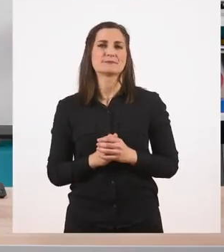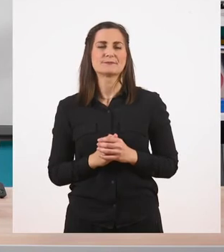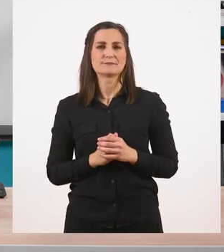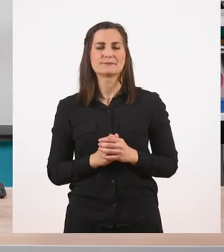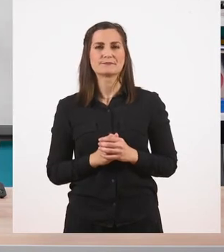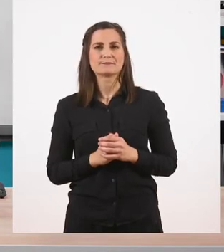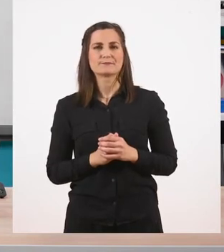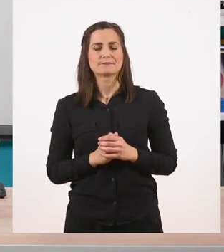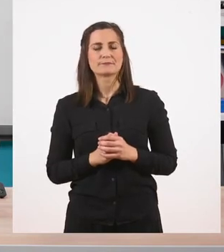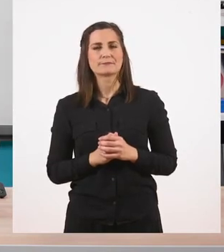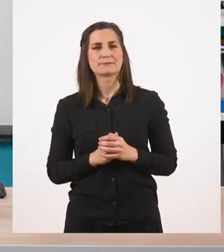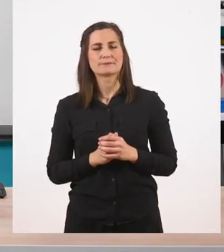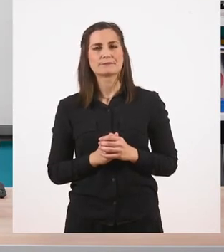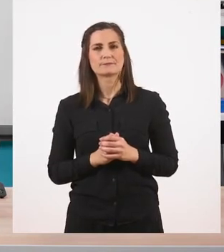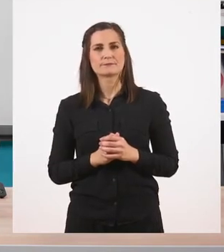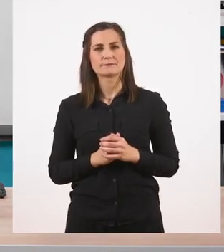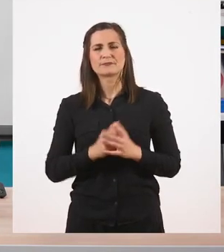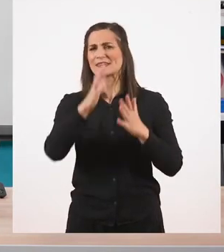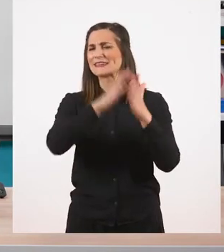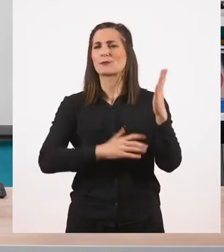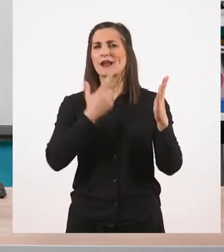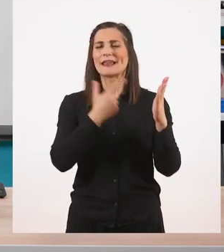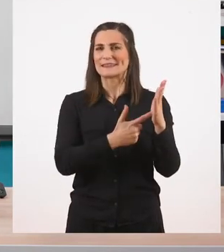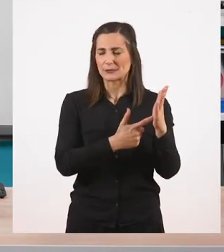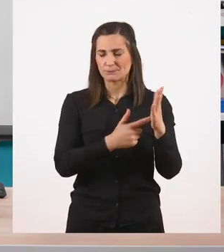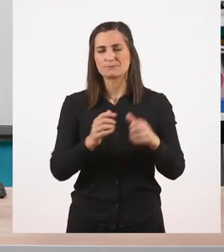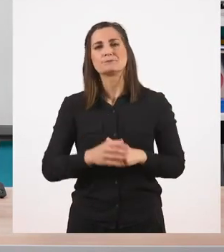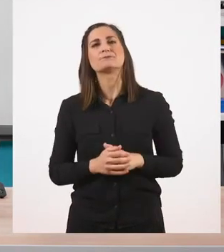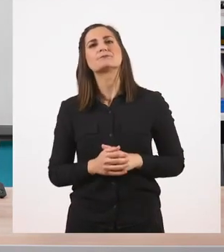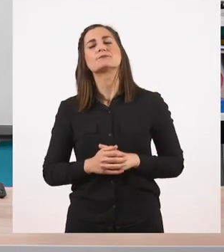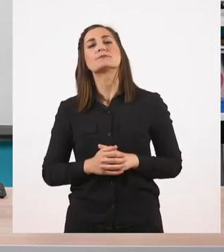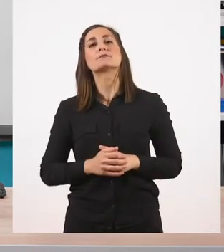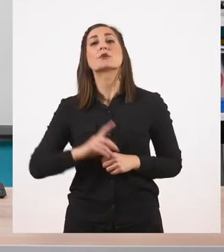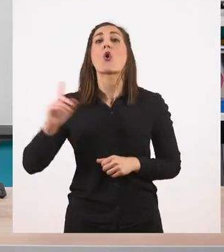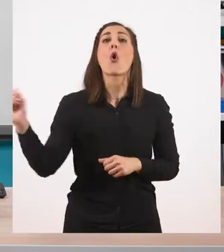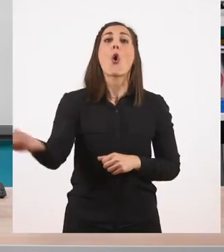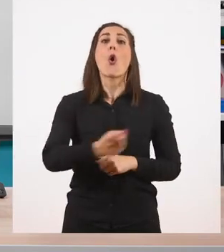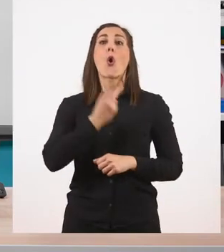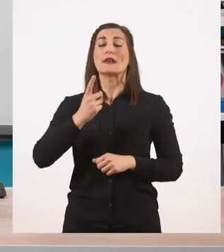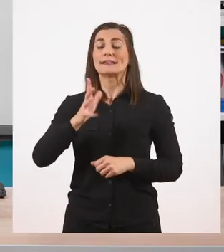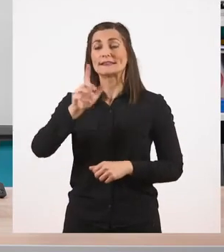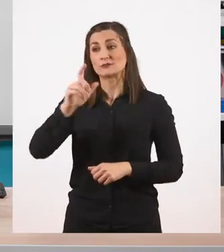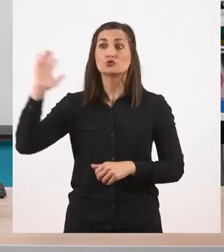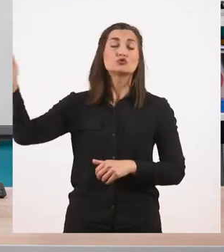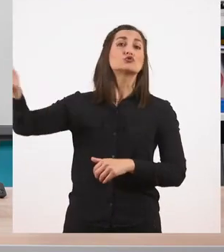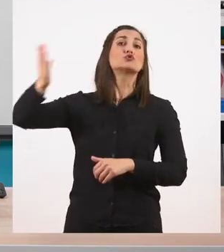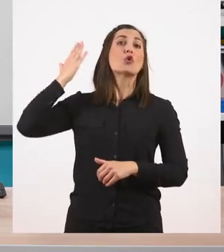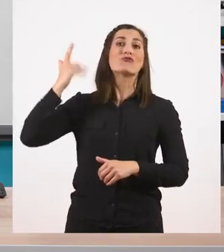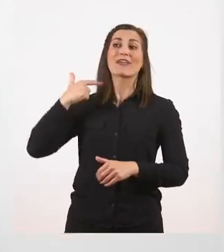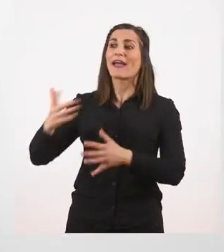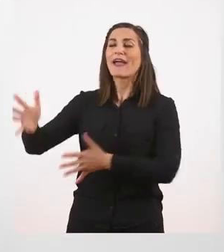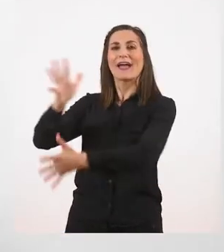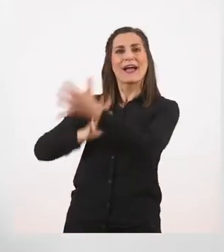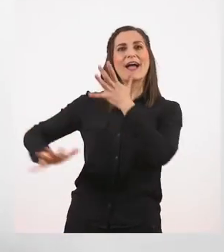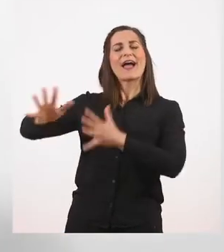Στη συνέχεια λέει στο κείμενο. Μας είπε ακόμα πως όλος ο κόσμος έγινε τότε καλός και ευγενικός